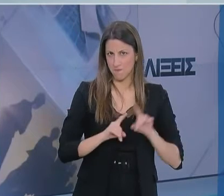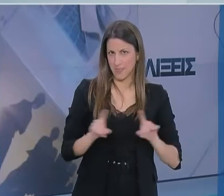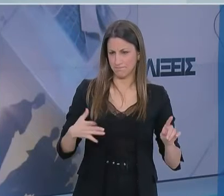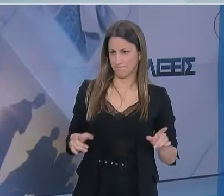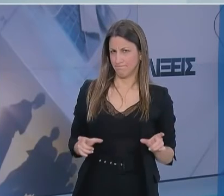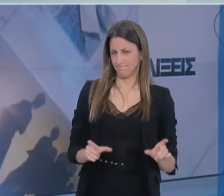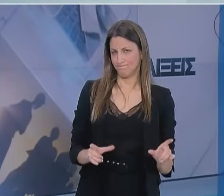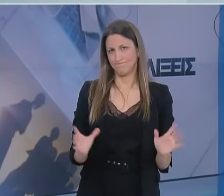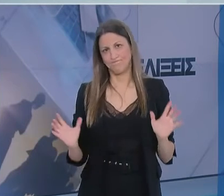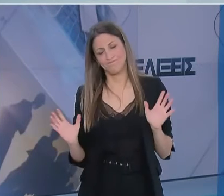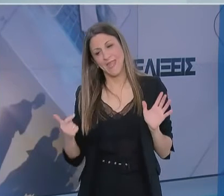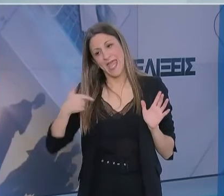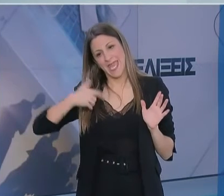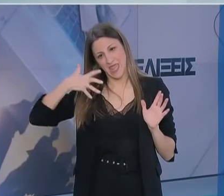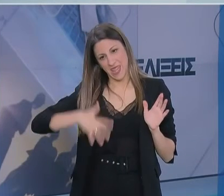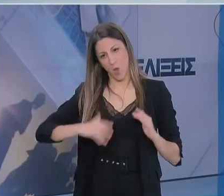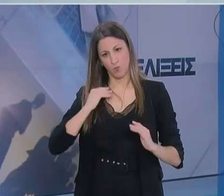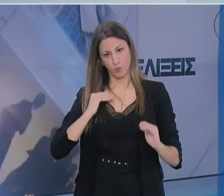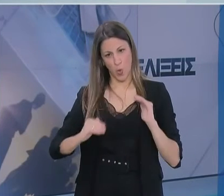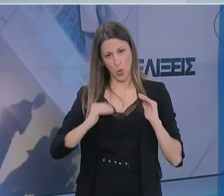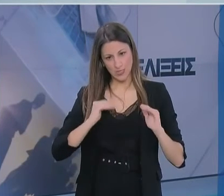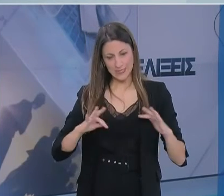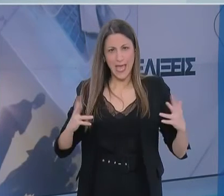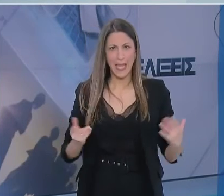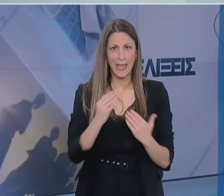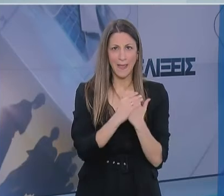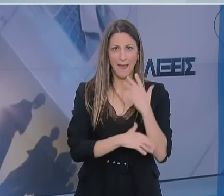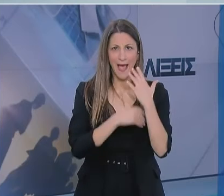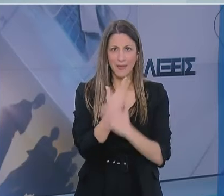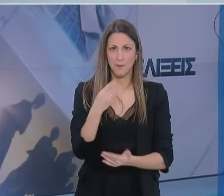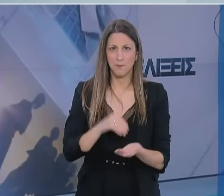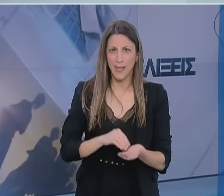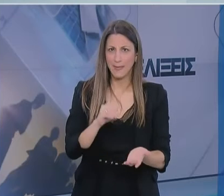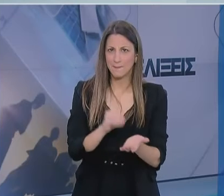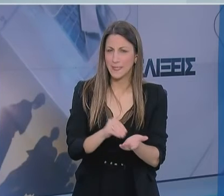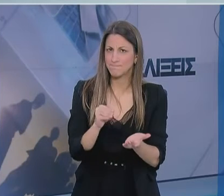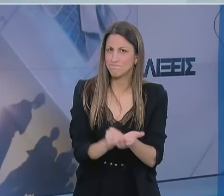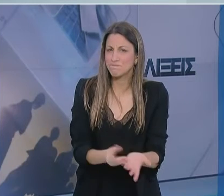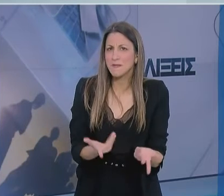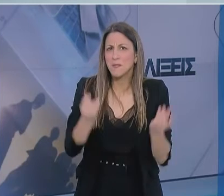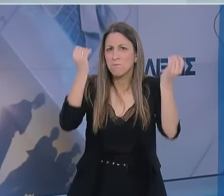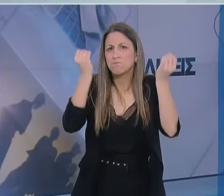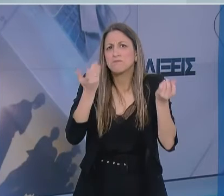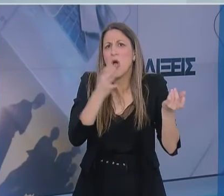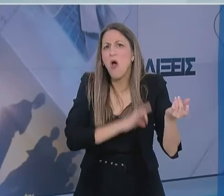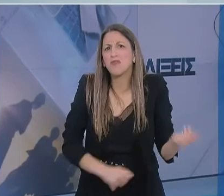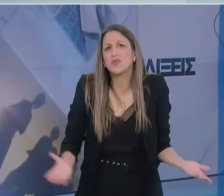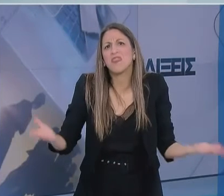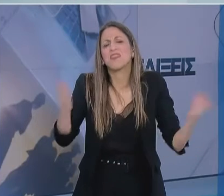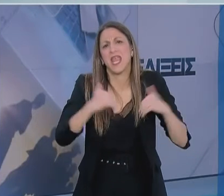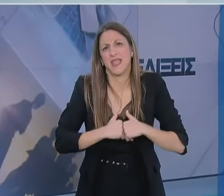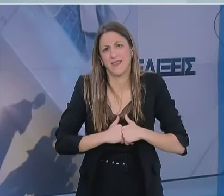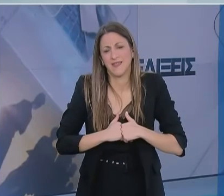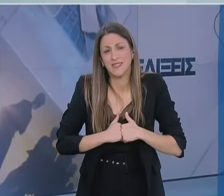Ενώ οι προθέσεις είναι καλές, η αδιάκριτη χρήση γαντιών μιας χρήσης είναι σε μεγάλο βαθμό μάτια και μπορεί να οδηγήσει σε